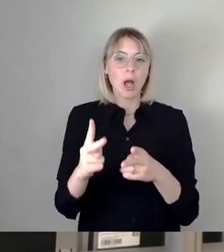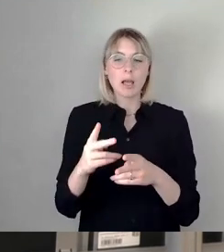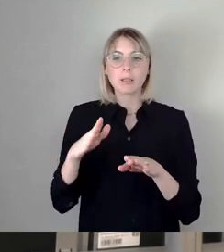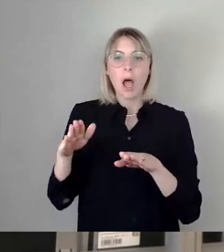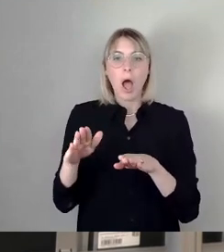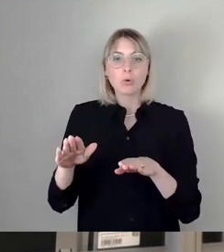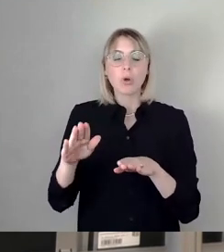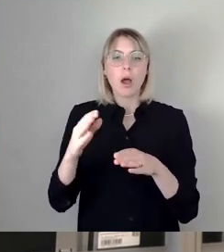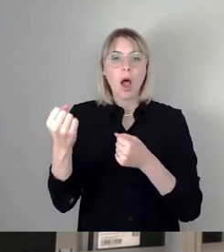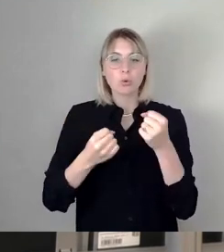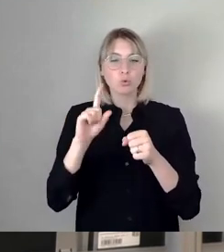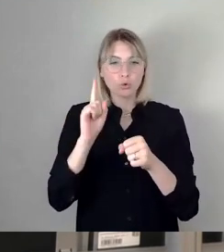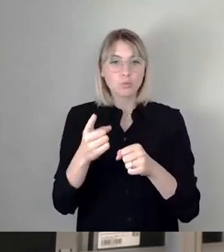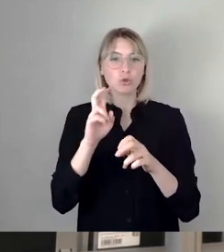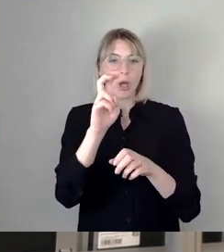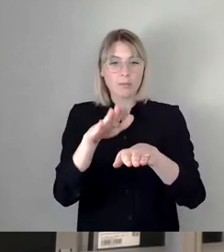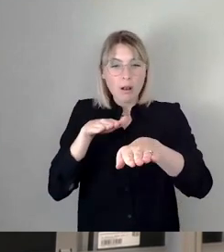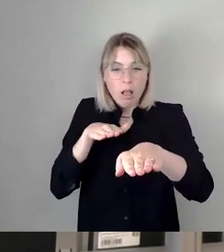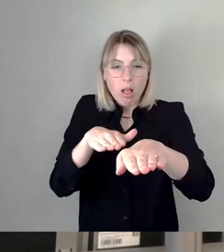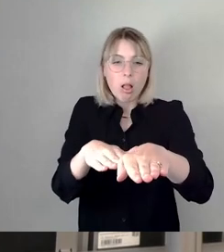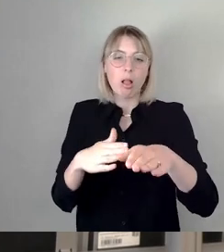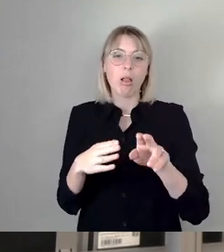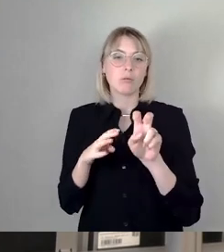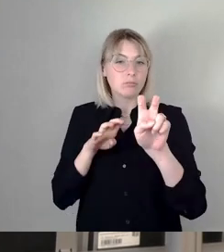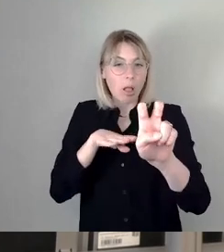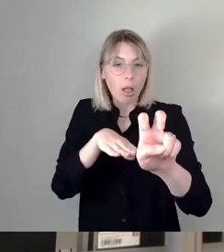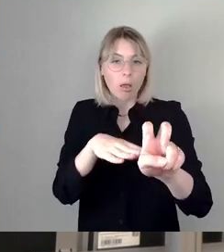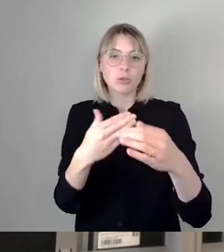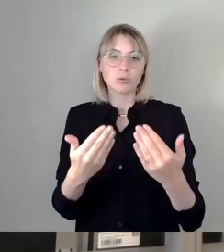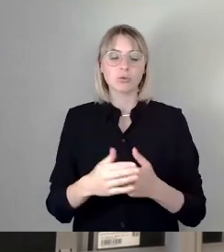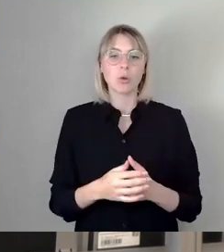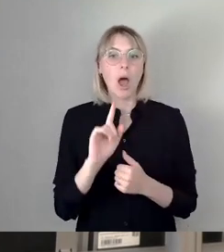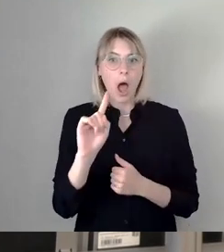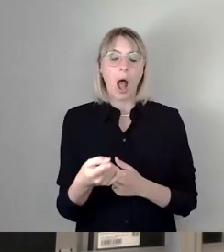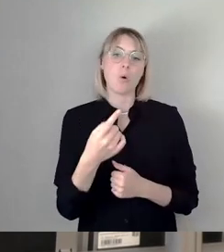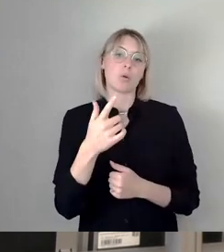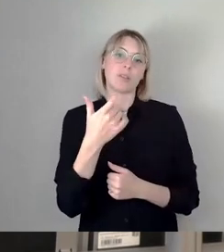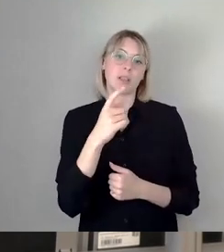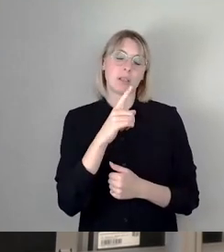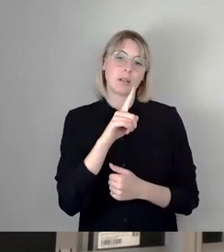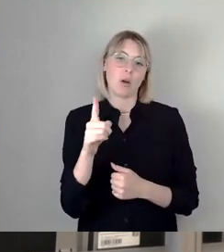fahren auch 22.000, 23.000 Autos. Wenn Sie jetzt mal ideologiefrei